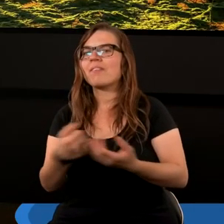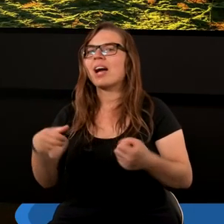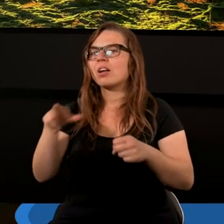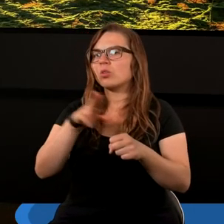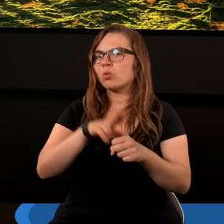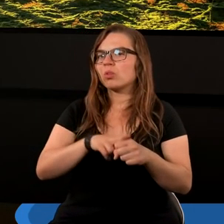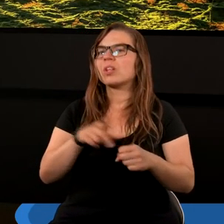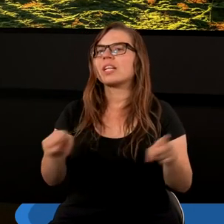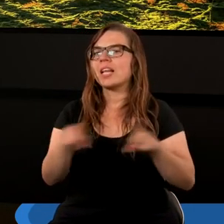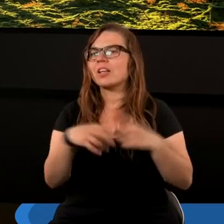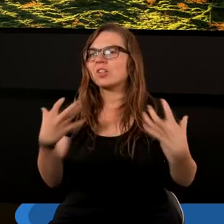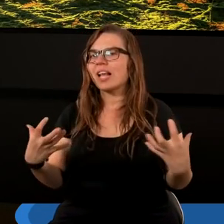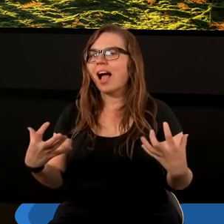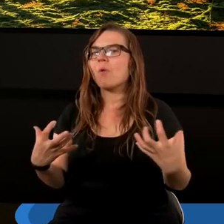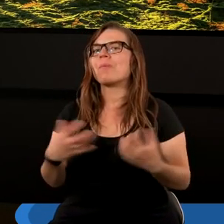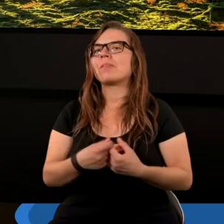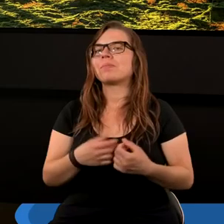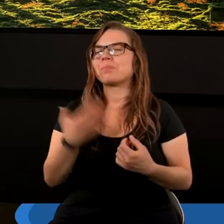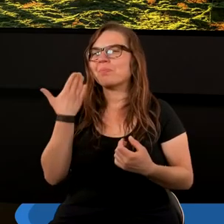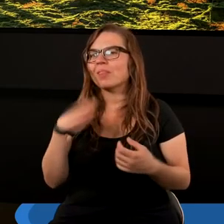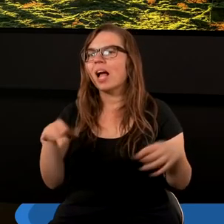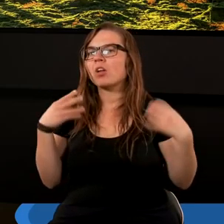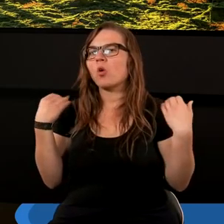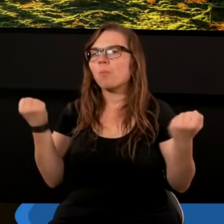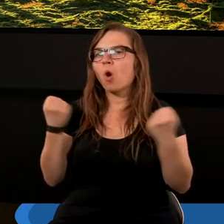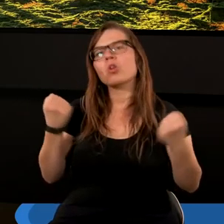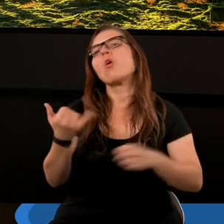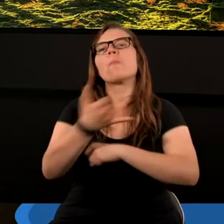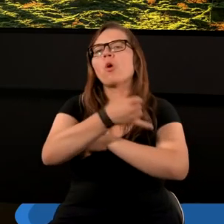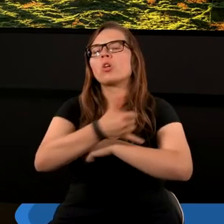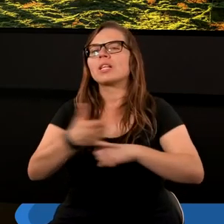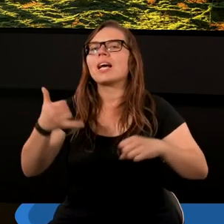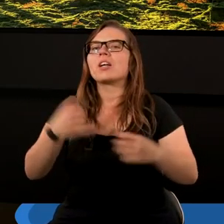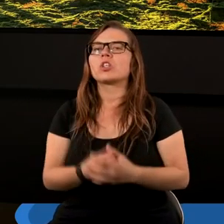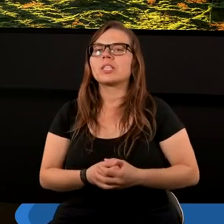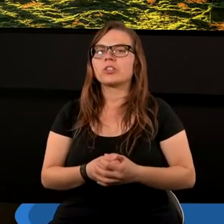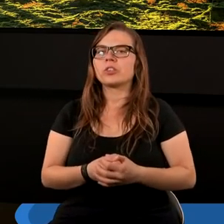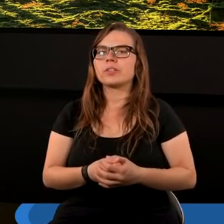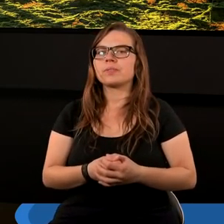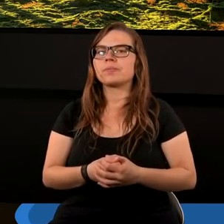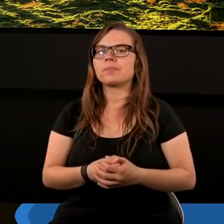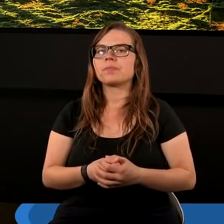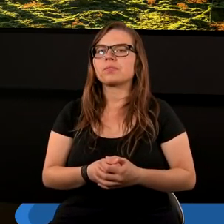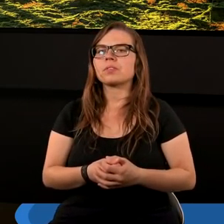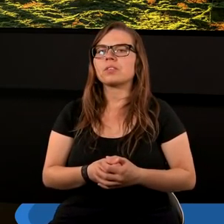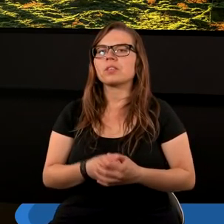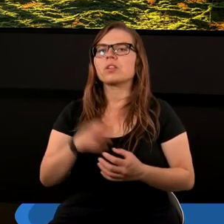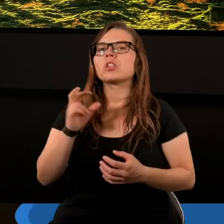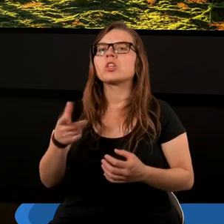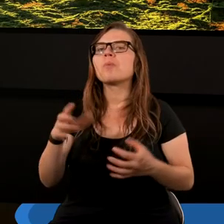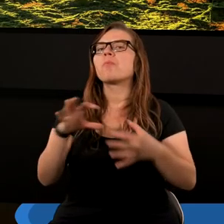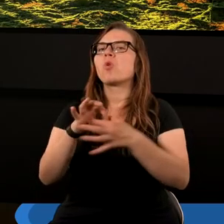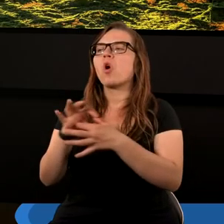którą też chciałbym bardzo mocno podkreślić. Z czym